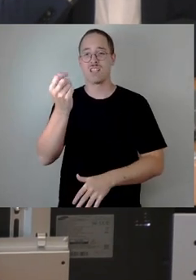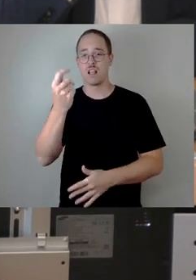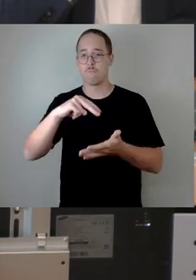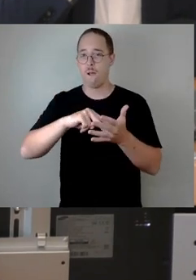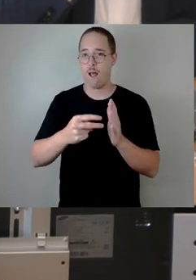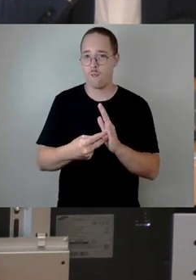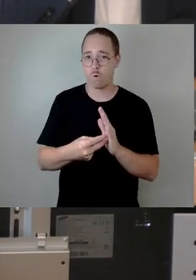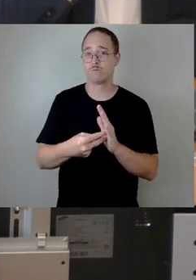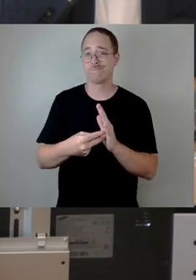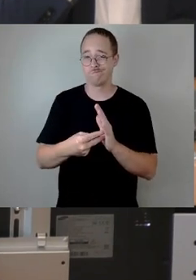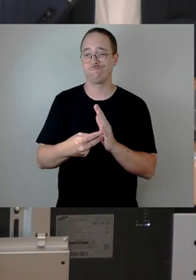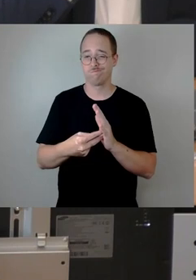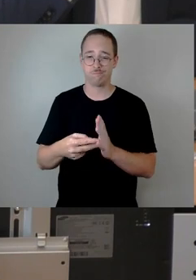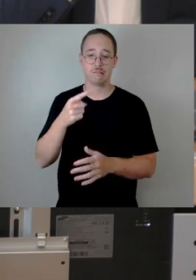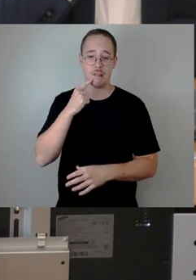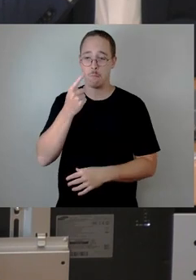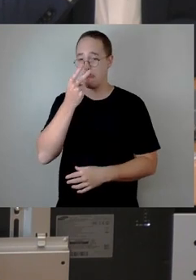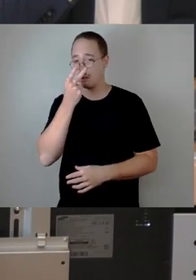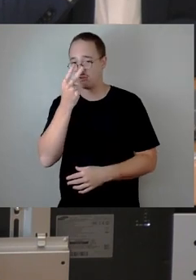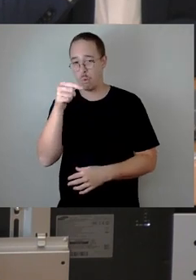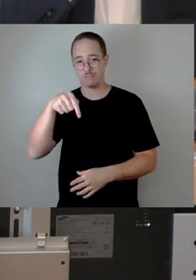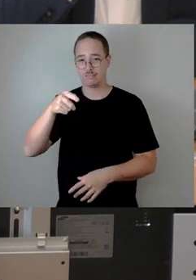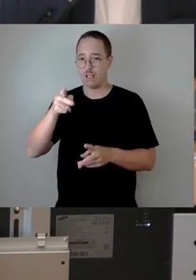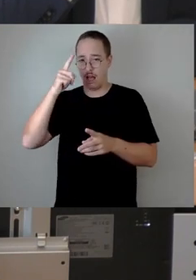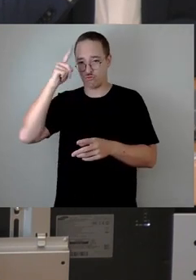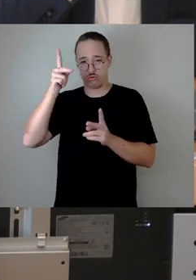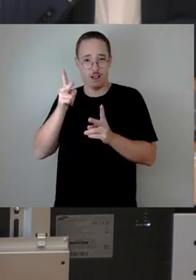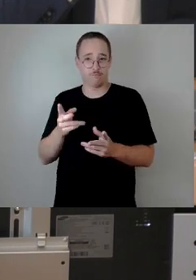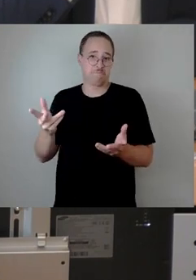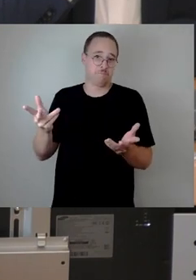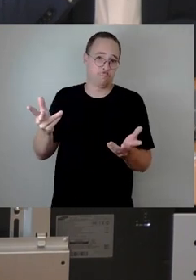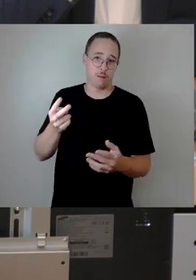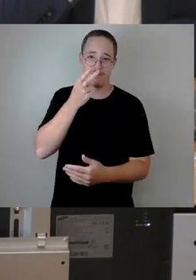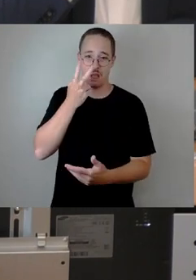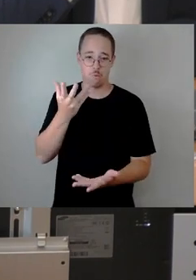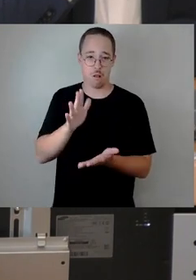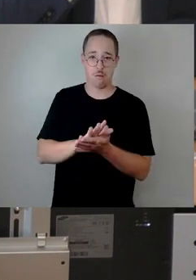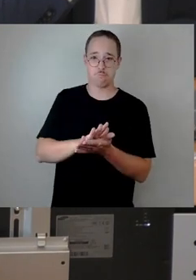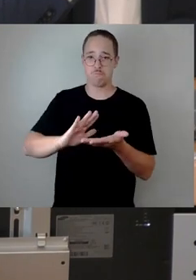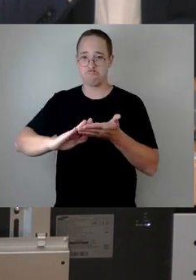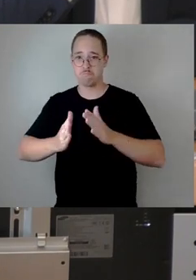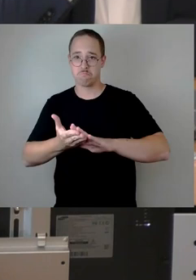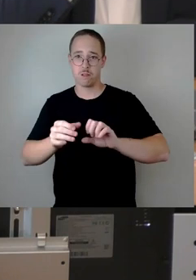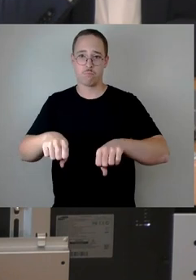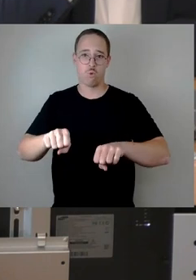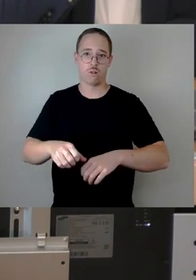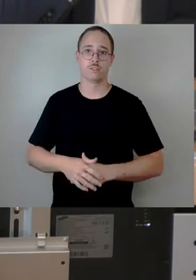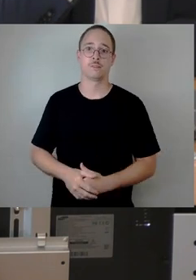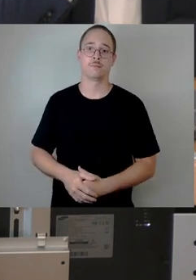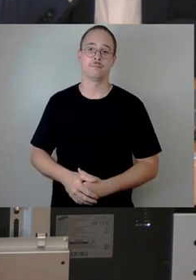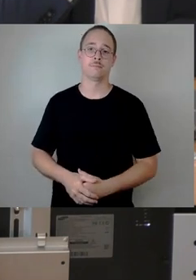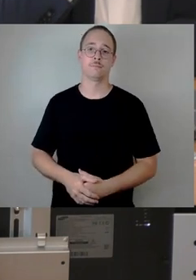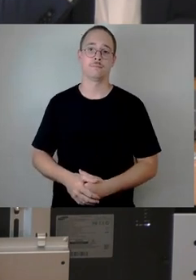dieses Rates. Ohne eine Kurskorrektur in den städtischen Finanzpolitik wird es nicht gelingen, einen